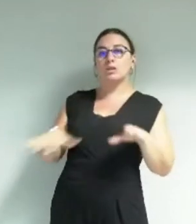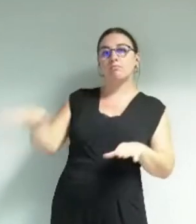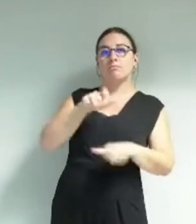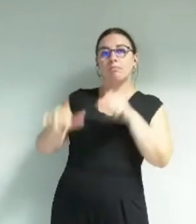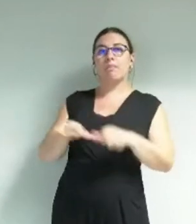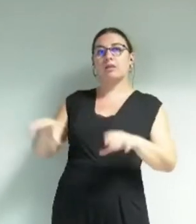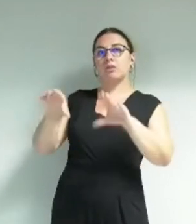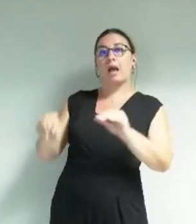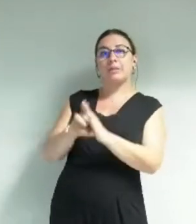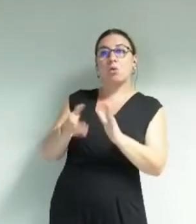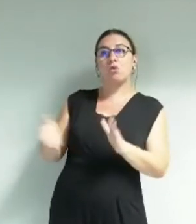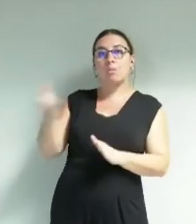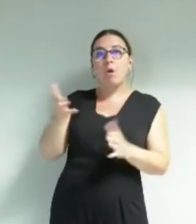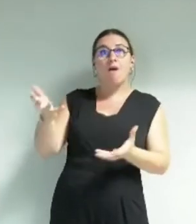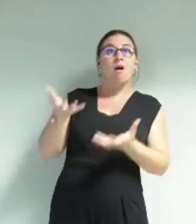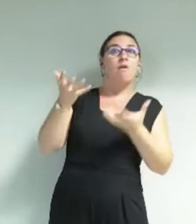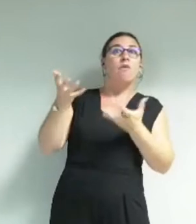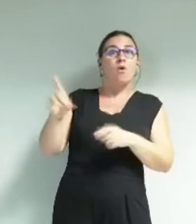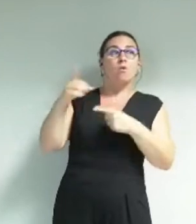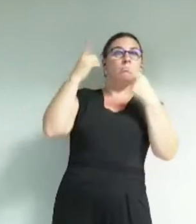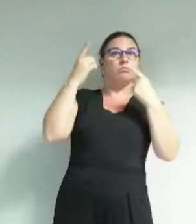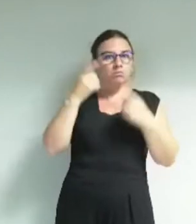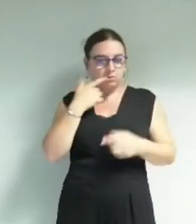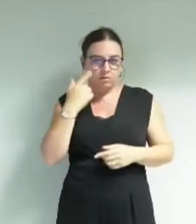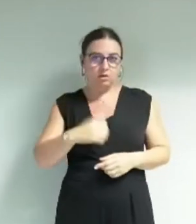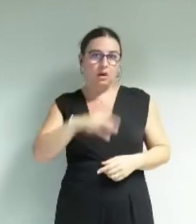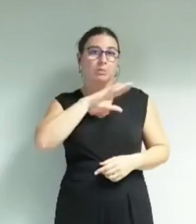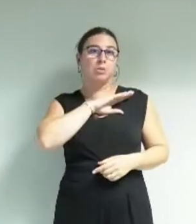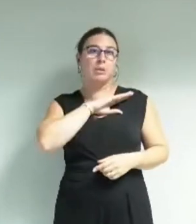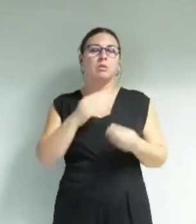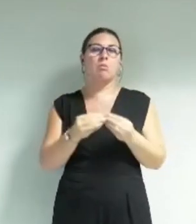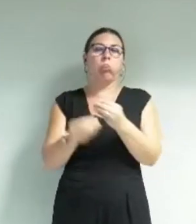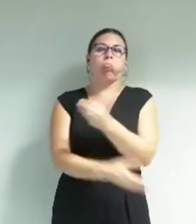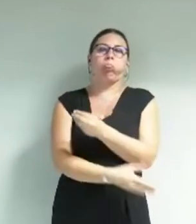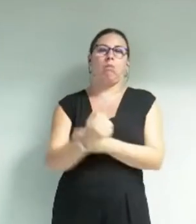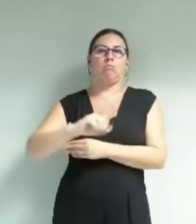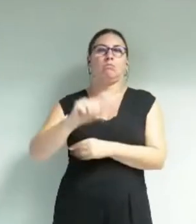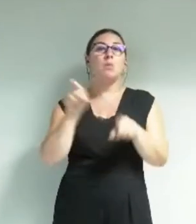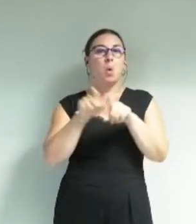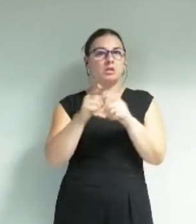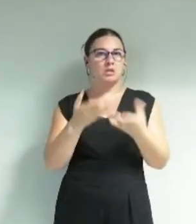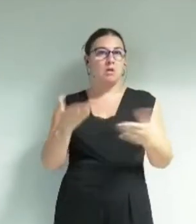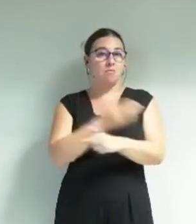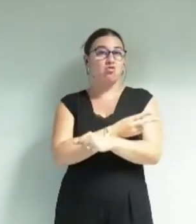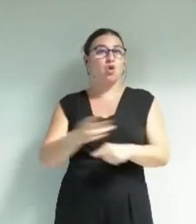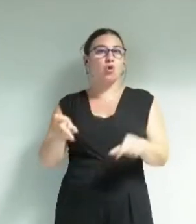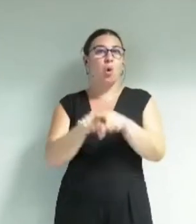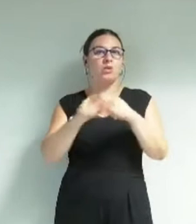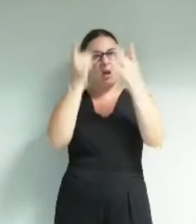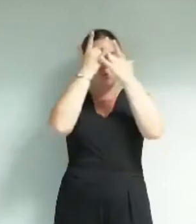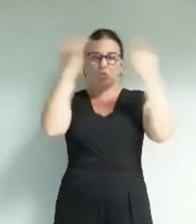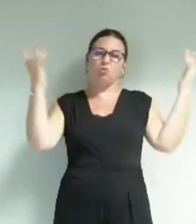et n'a servi que masquer l'irresponsabilité et la dangerosité de la casse de la culture